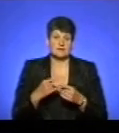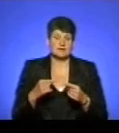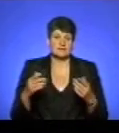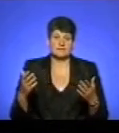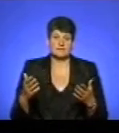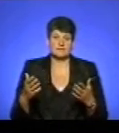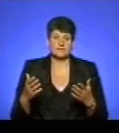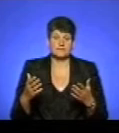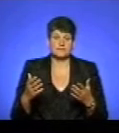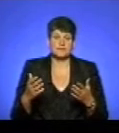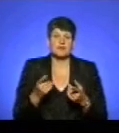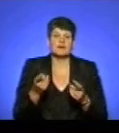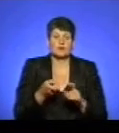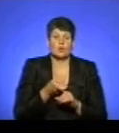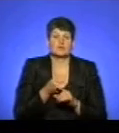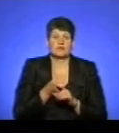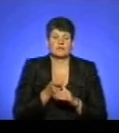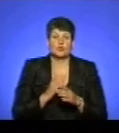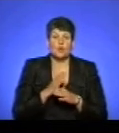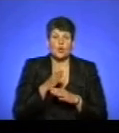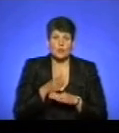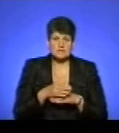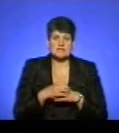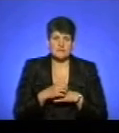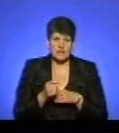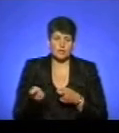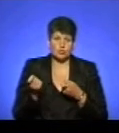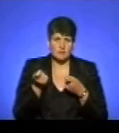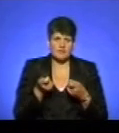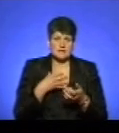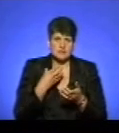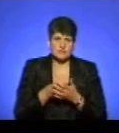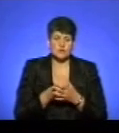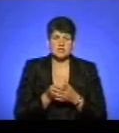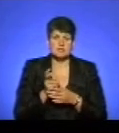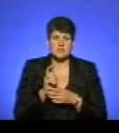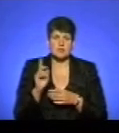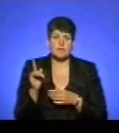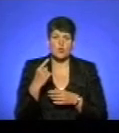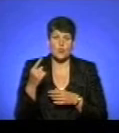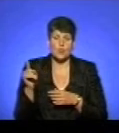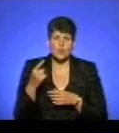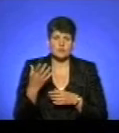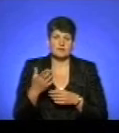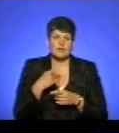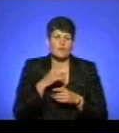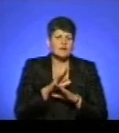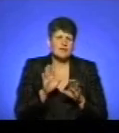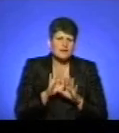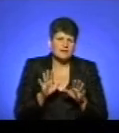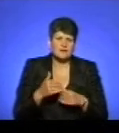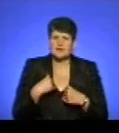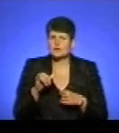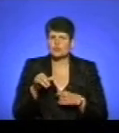контакт від гостей, скажімо, тварин? Ні, що з твариною приїхали, чи так, чи прийшли прогулюватися, але вона запевняє, ні, я